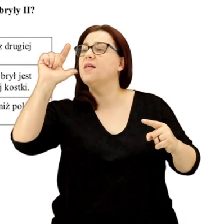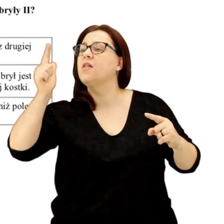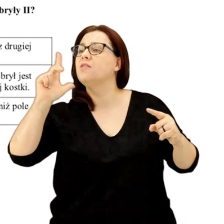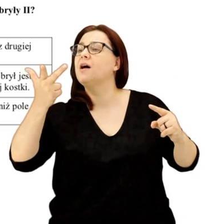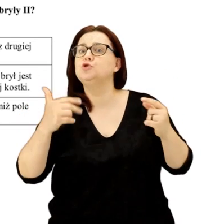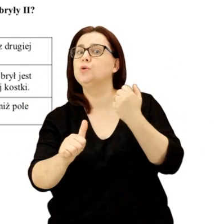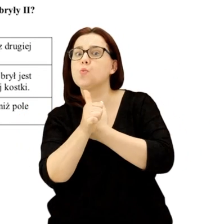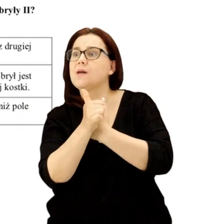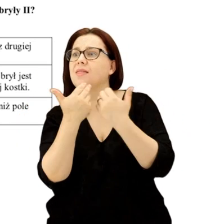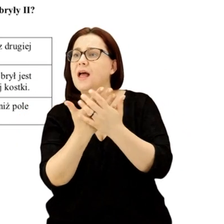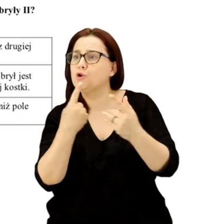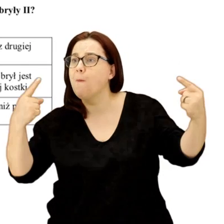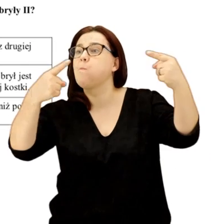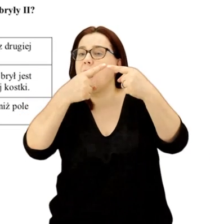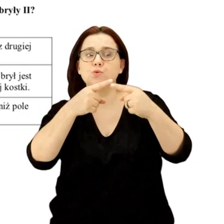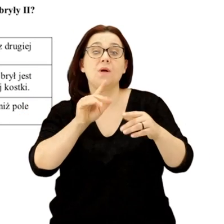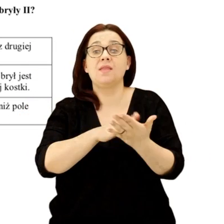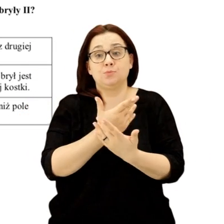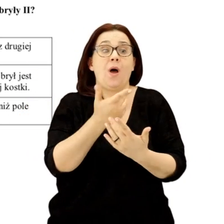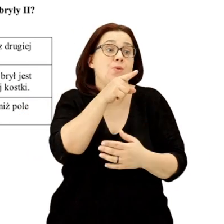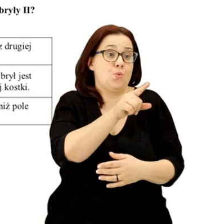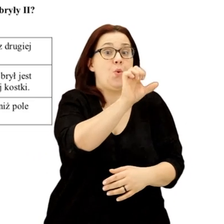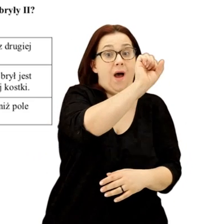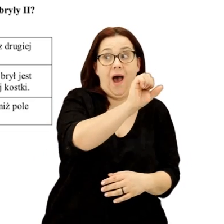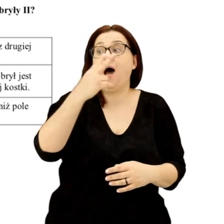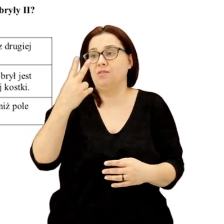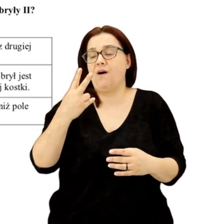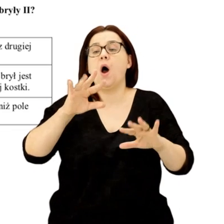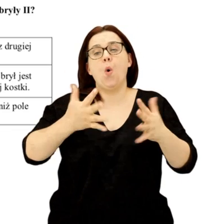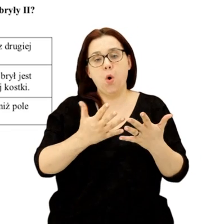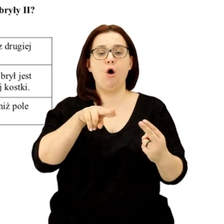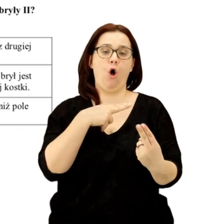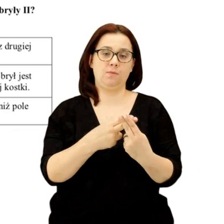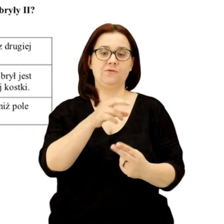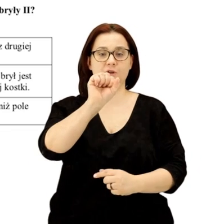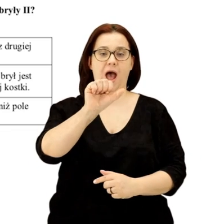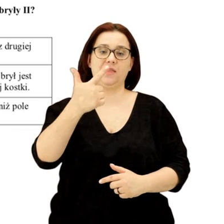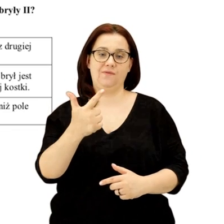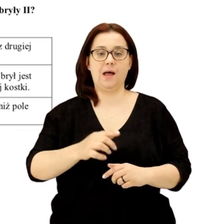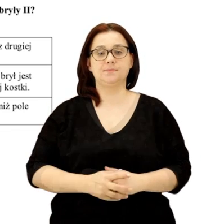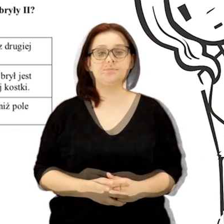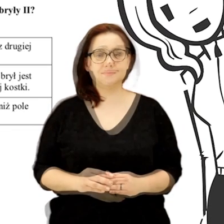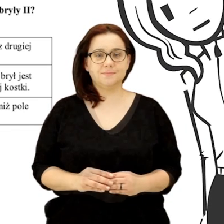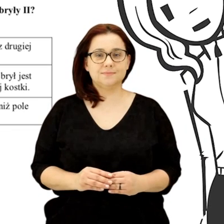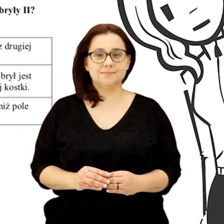to cała odpowiedź w tym zadaniu to A2. Wróćmy jeszcze